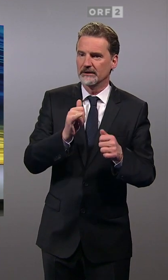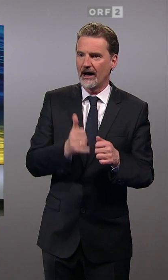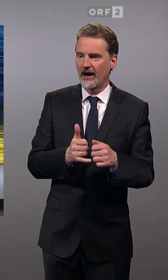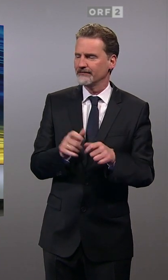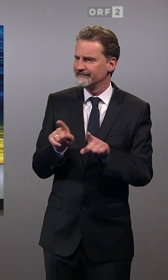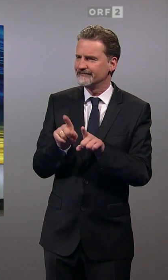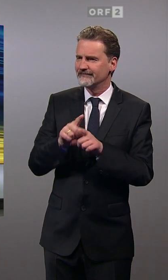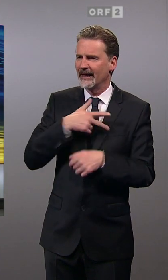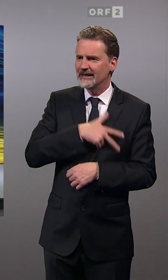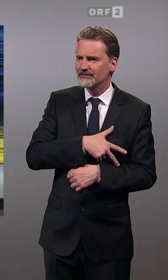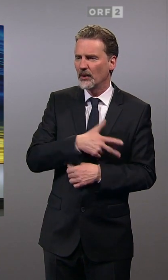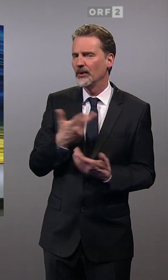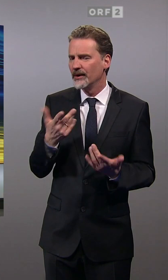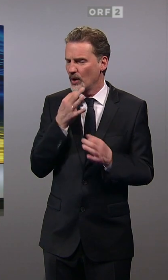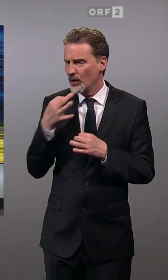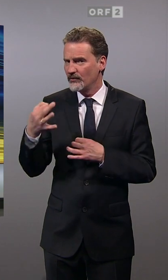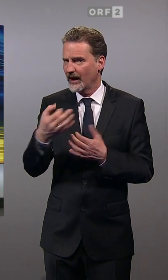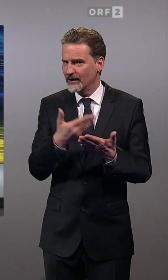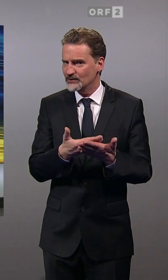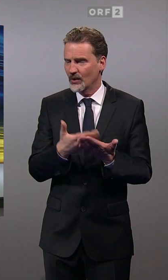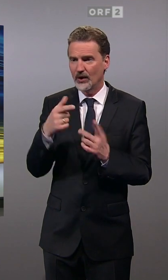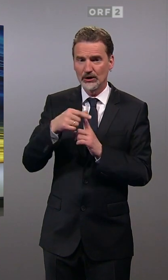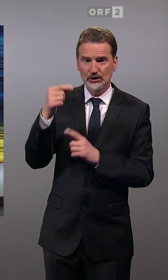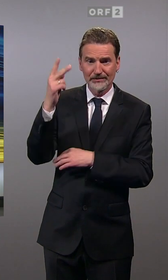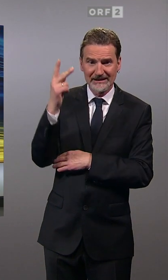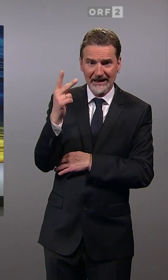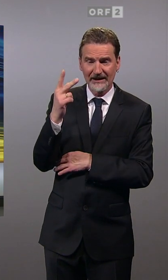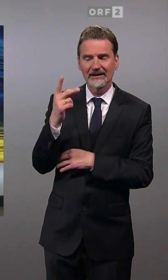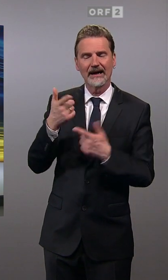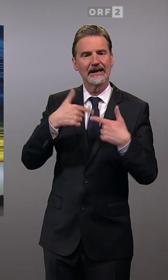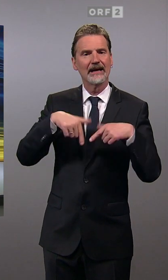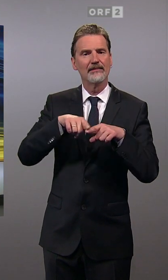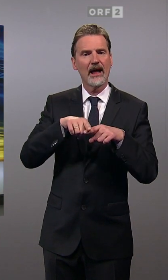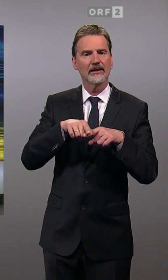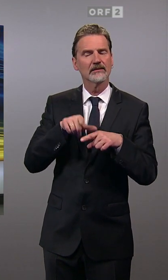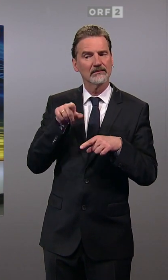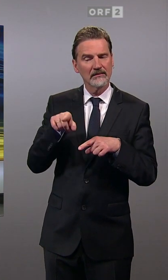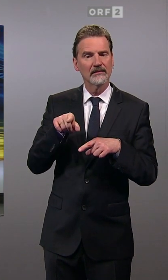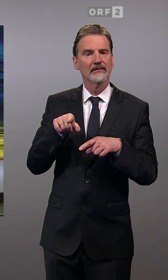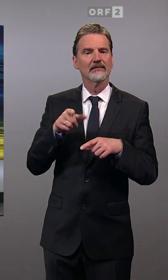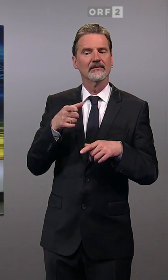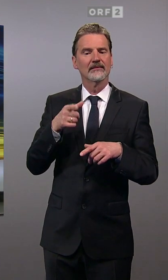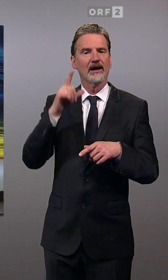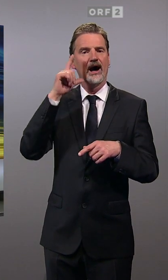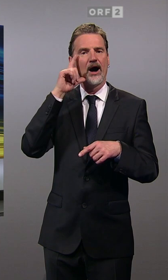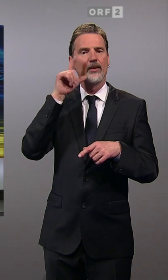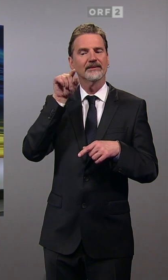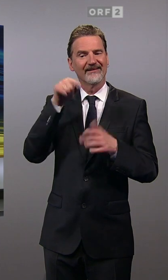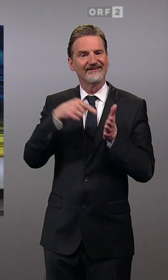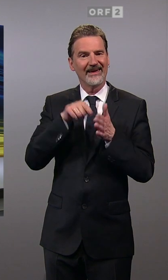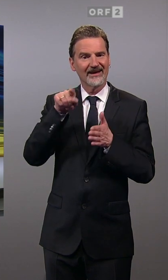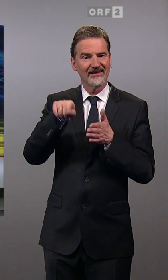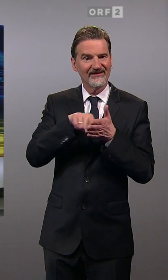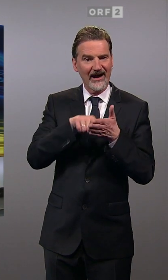so wie bei der SPÖ, inwiefern das der Spitzenkandidat im Land verantwortet oder wie viel auch ein